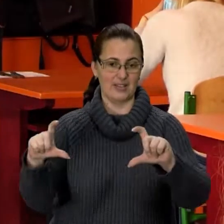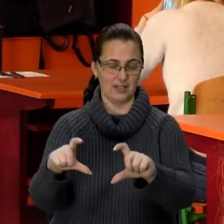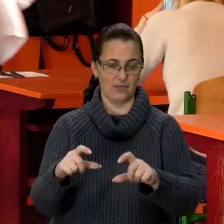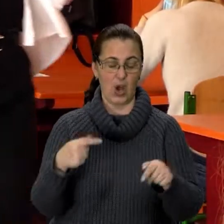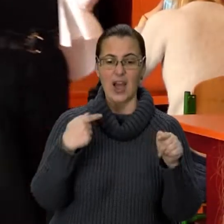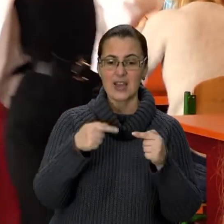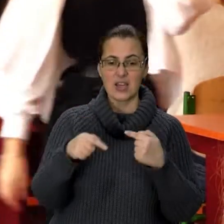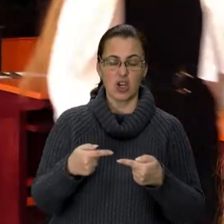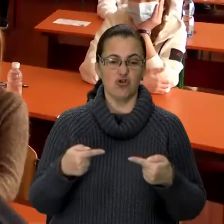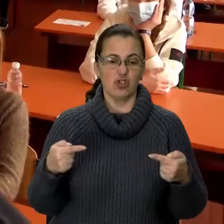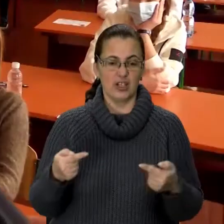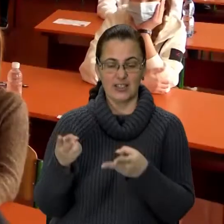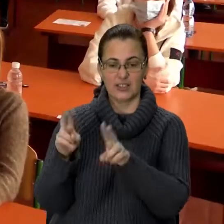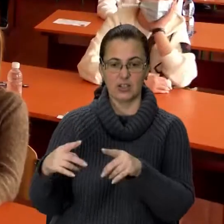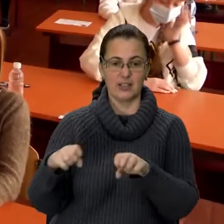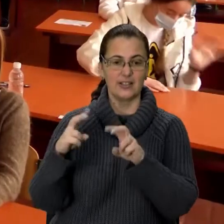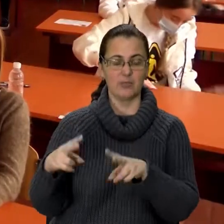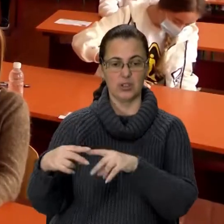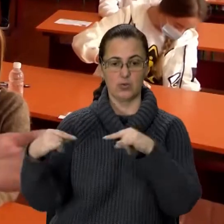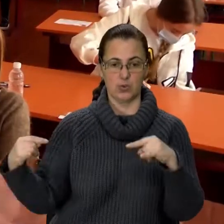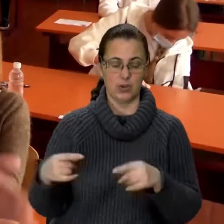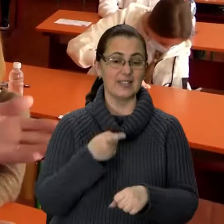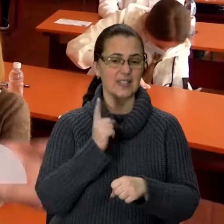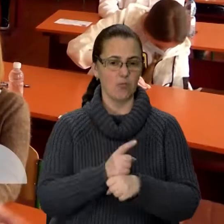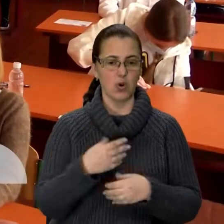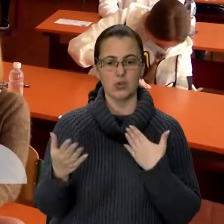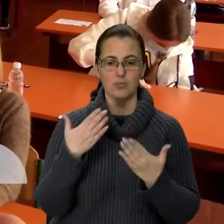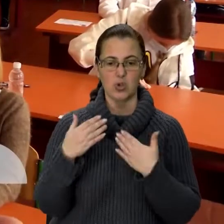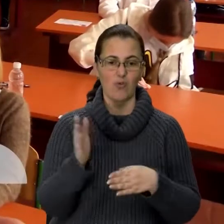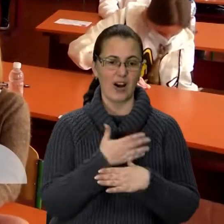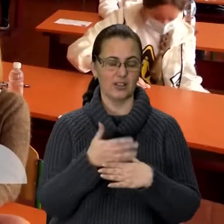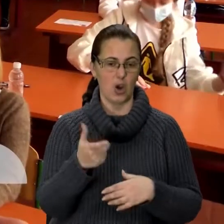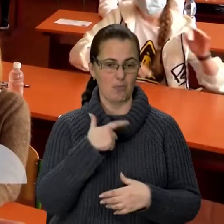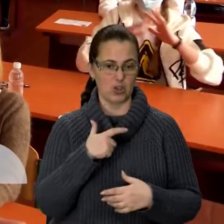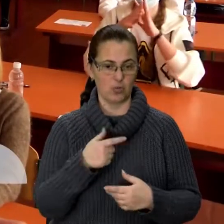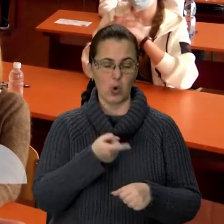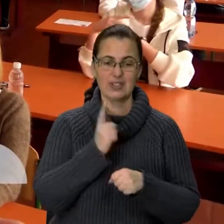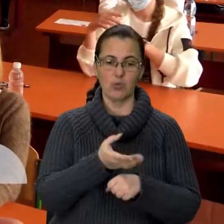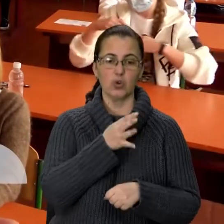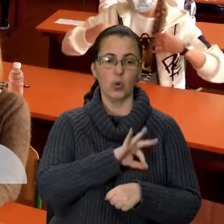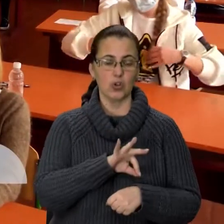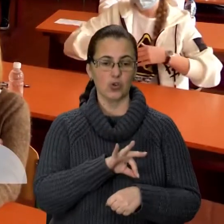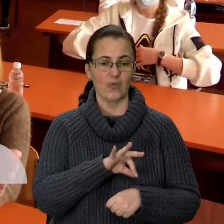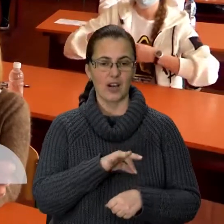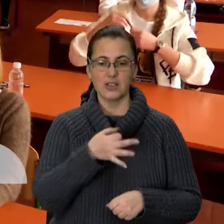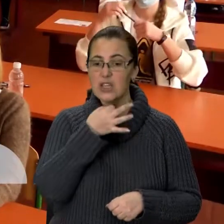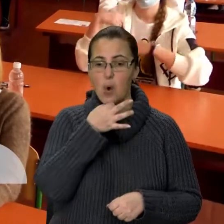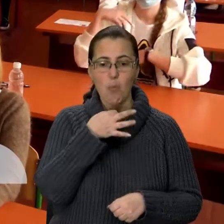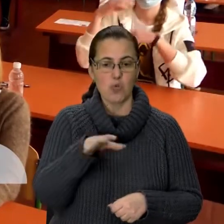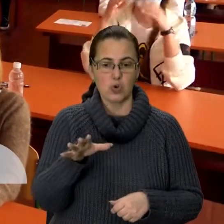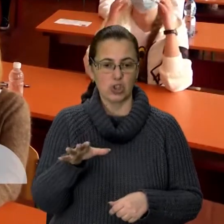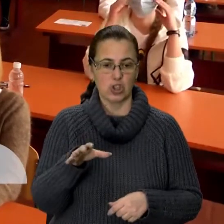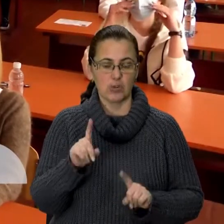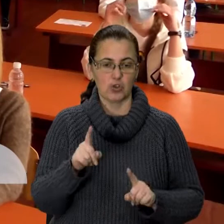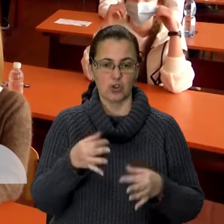відведеному столі в аудиторії. Їм заборонено, перш за все, спілкуватися між собою. Їм заборонено користуватися будь-чим, що